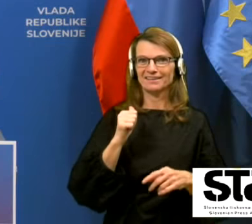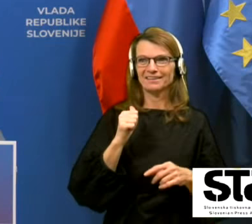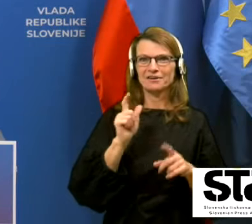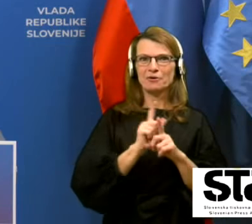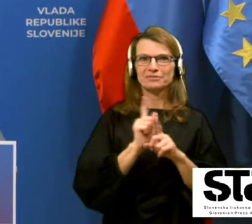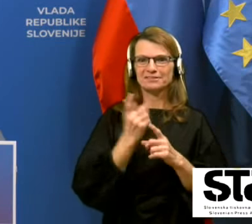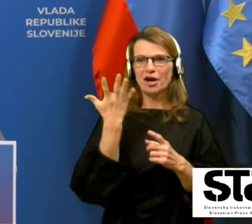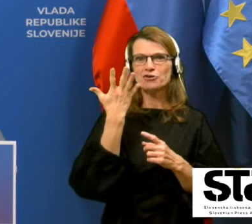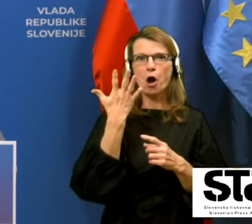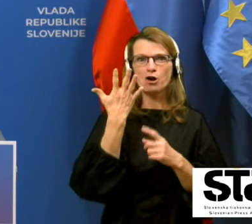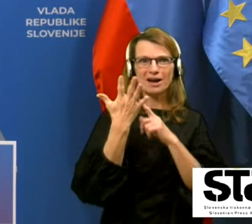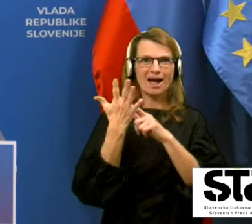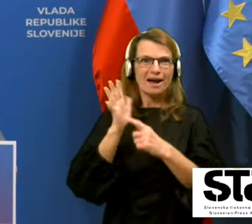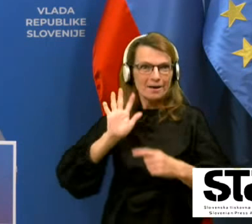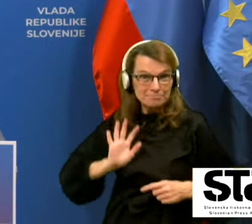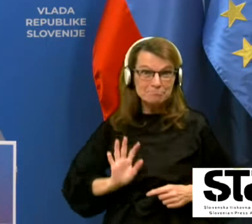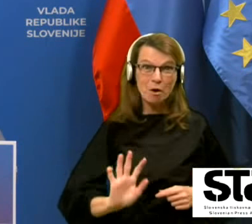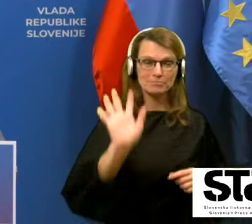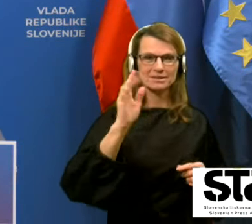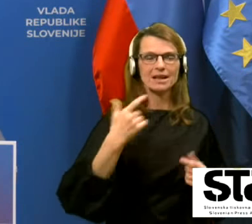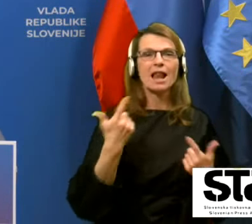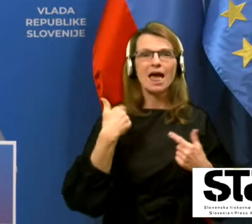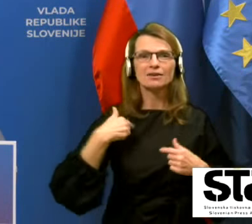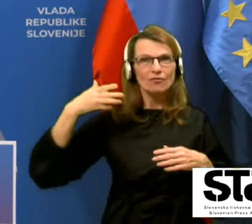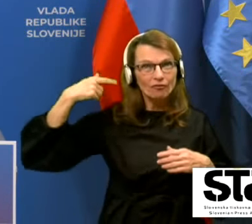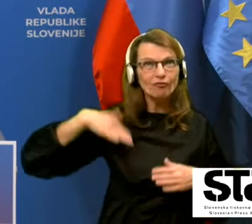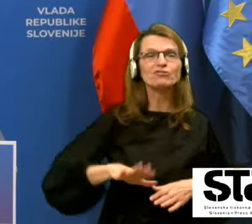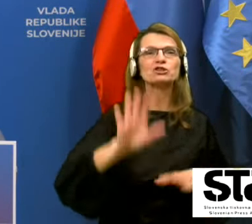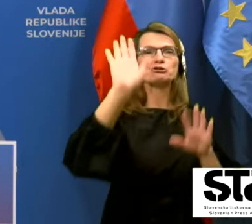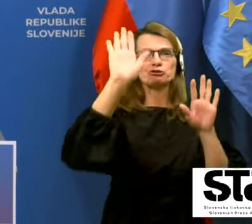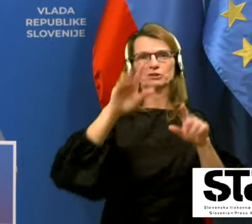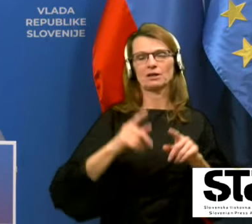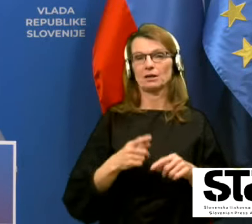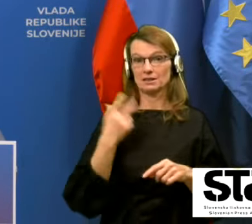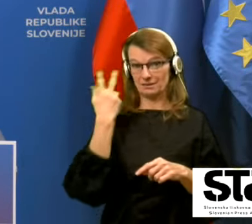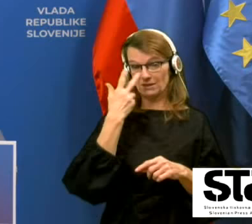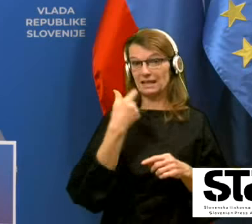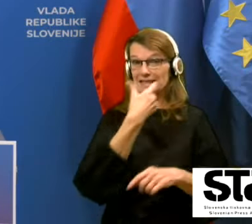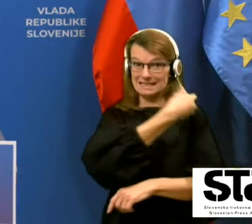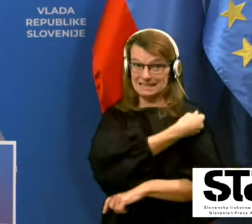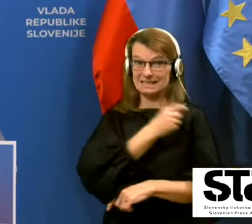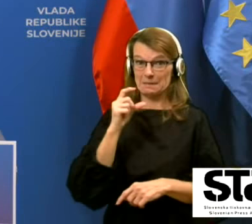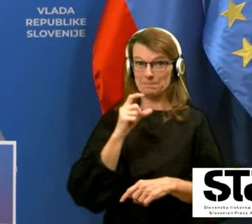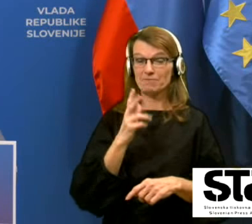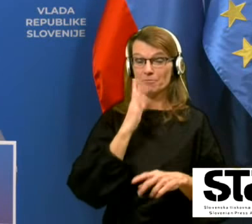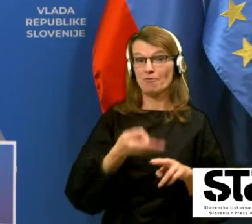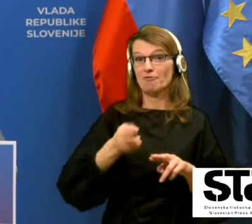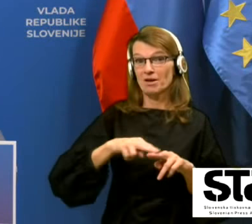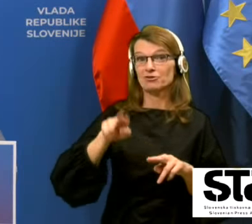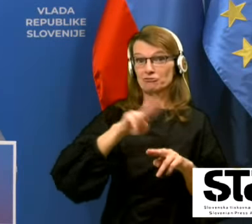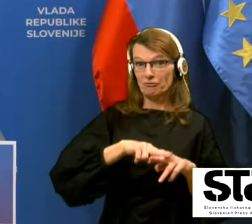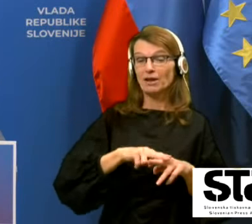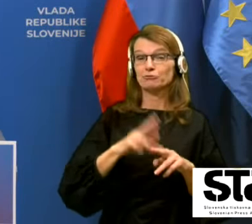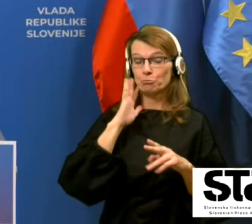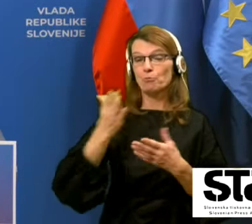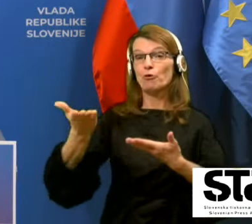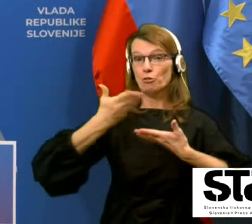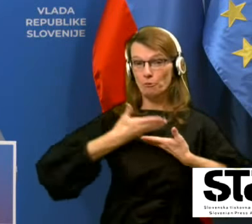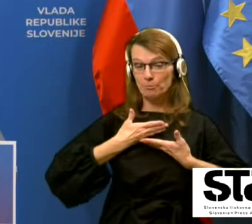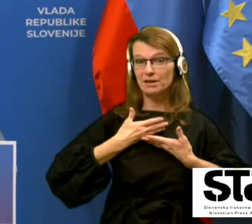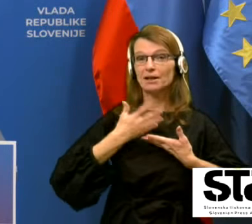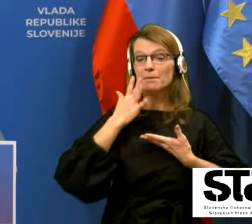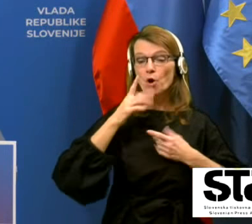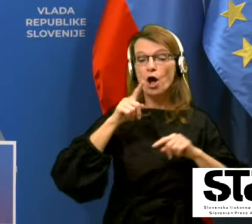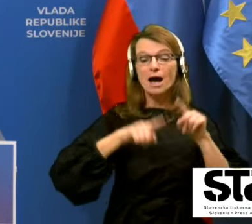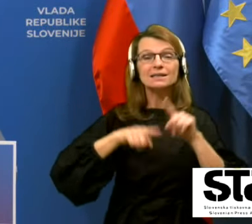In da bomo šli vedno više. Lahko, lažje nam bo. Vse bo zagon, cepiva bo vedno več, različnih proizvajalcev bo